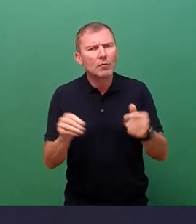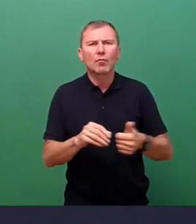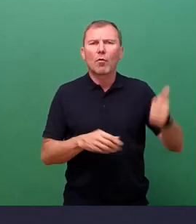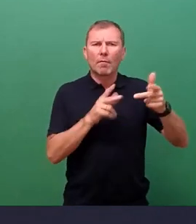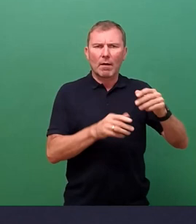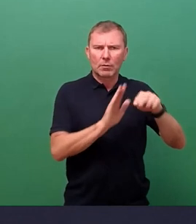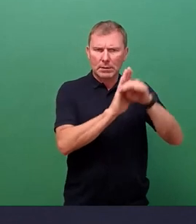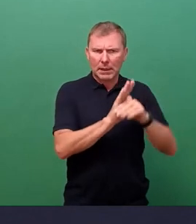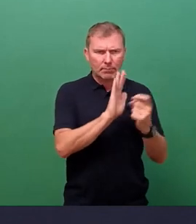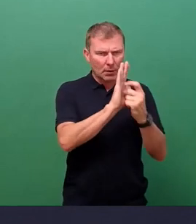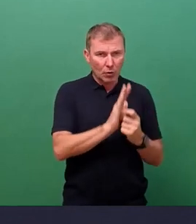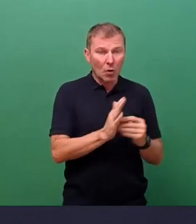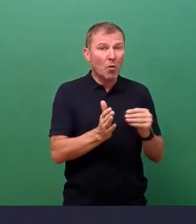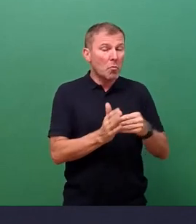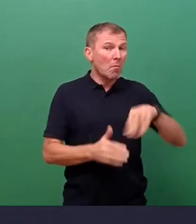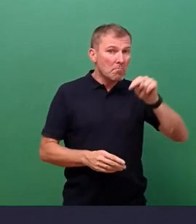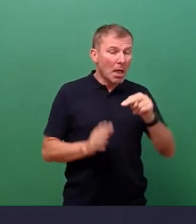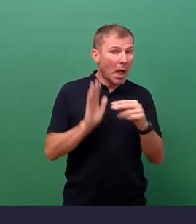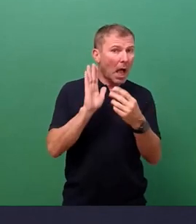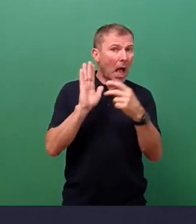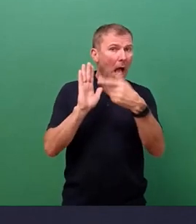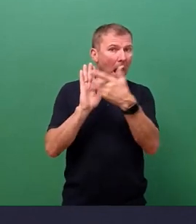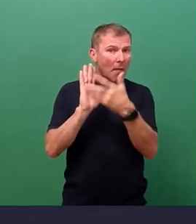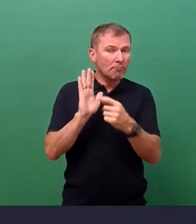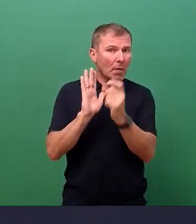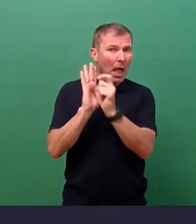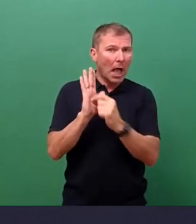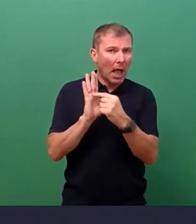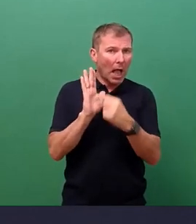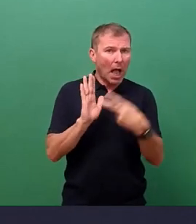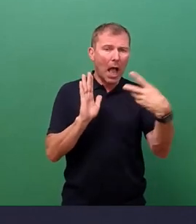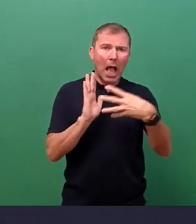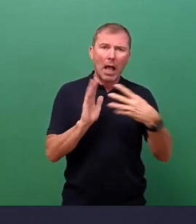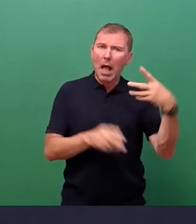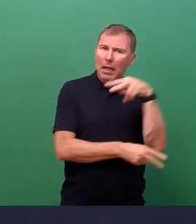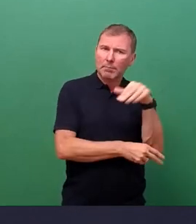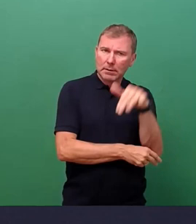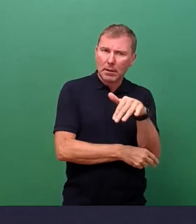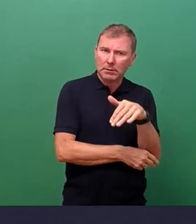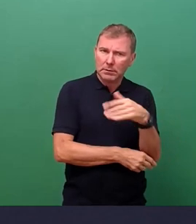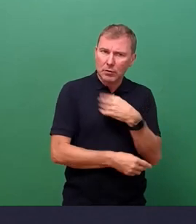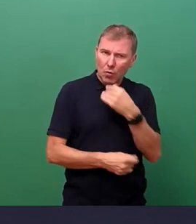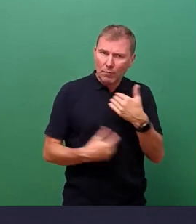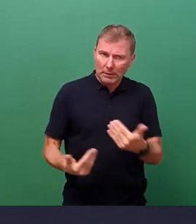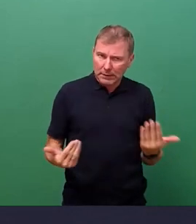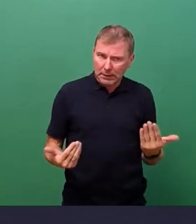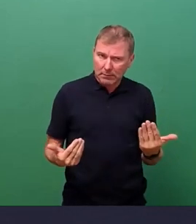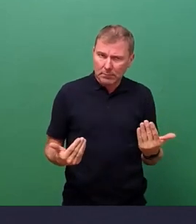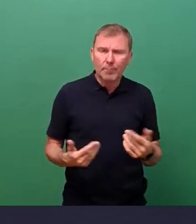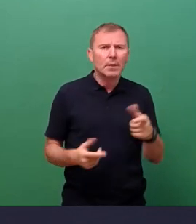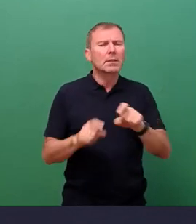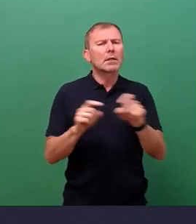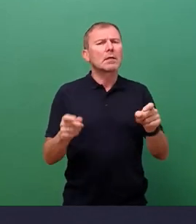den Gründen noch weitere Gesichtspunkte sind, die für eine Verwaltungsvorlage notwendig sind. Dies betrifft insgesamt das Thema der